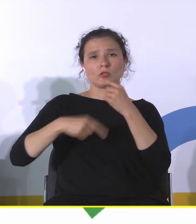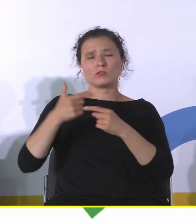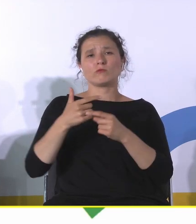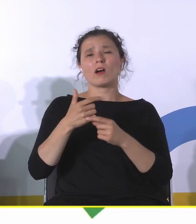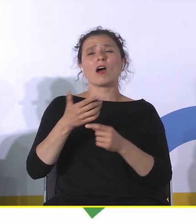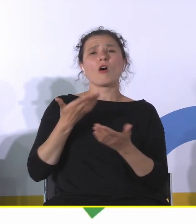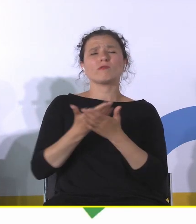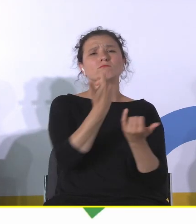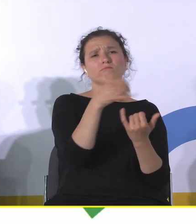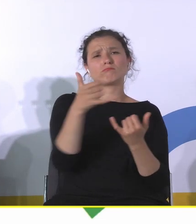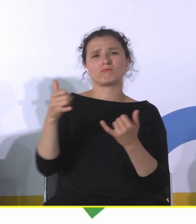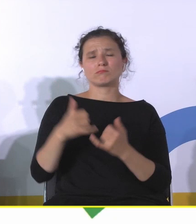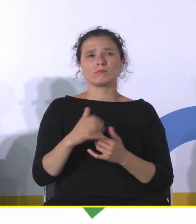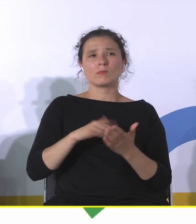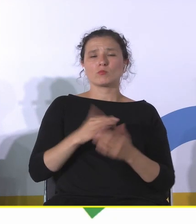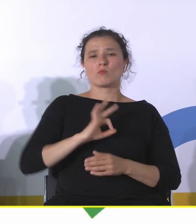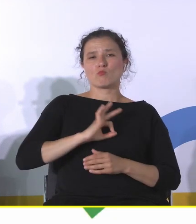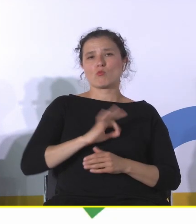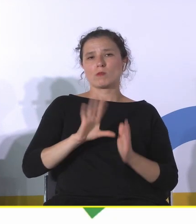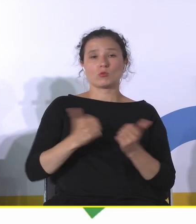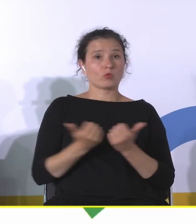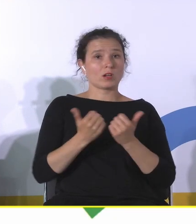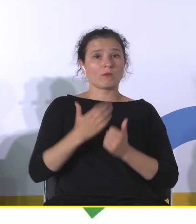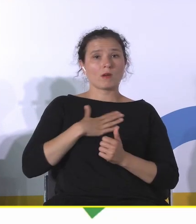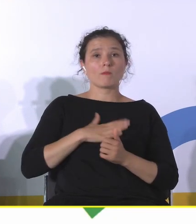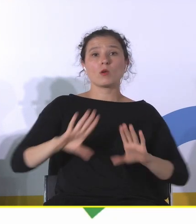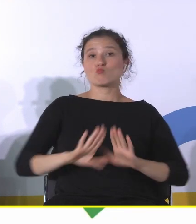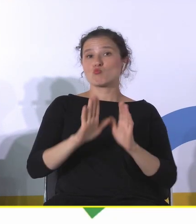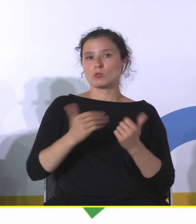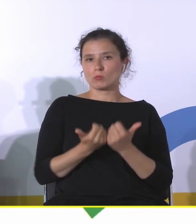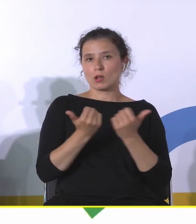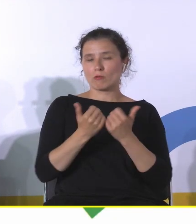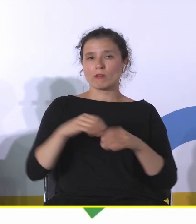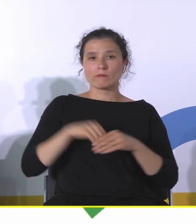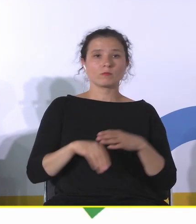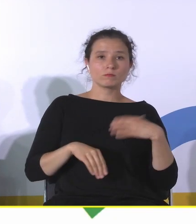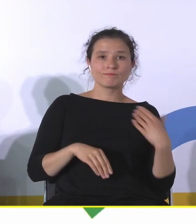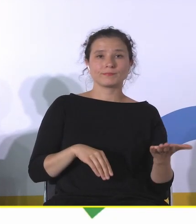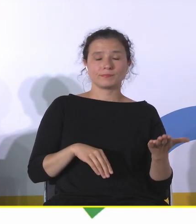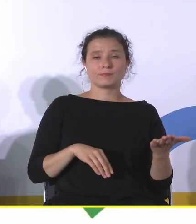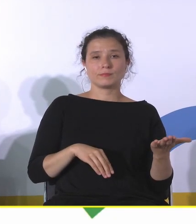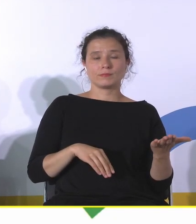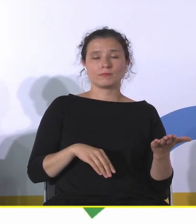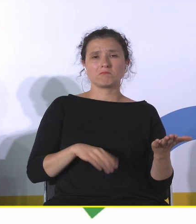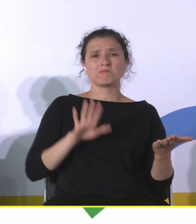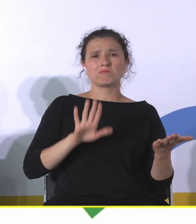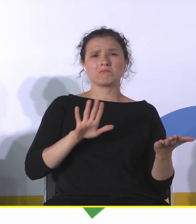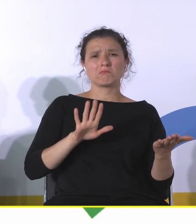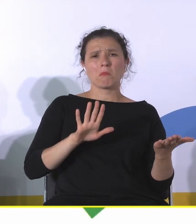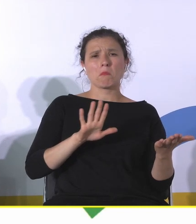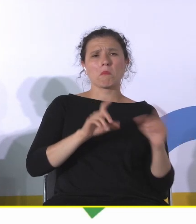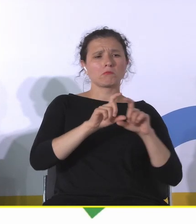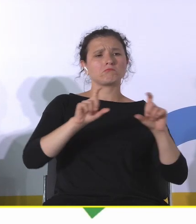własne miasto, czyli Kraków, gdzie mamy Muzeum Krakowa, które z jednej strony ma takie placówki, które są przede wszystkim